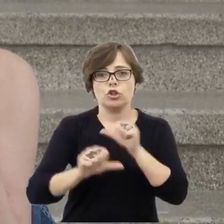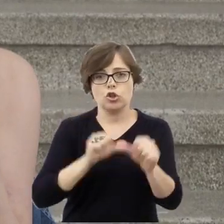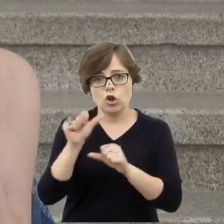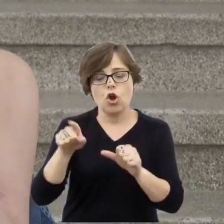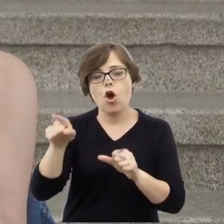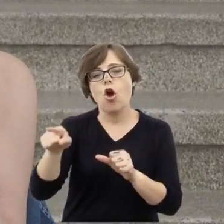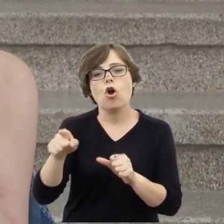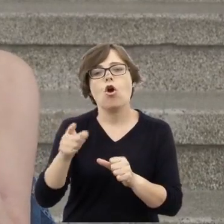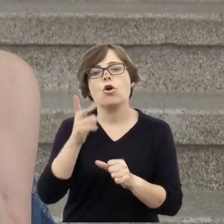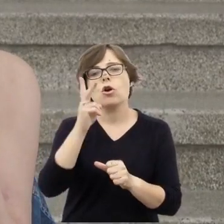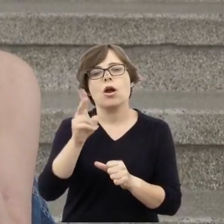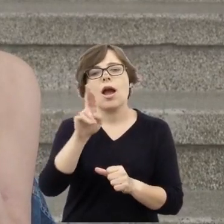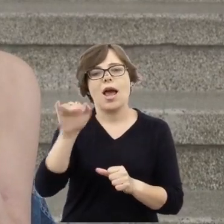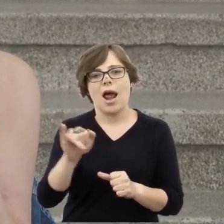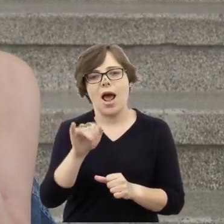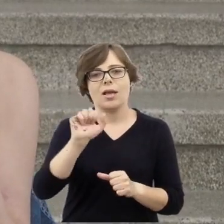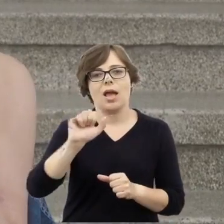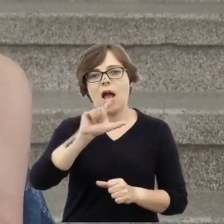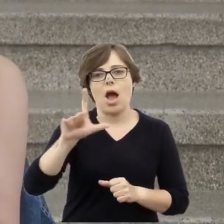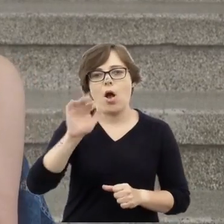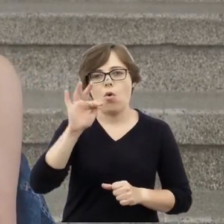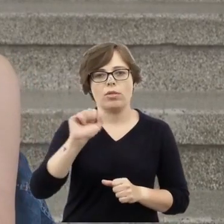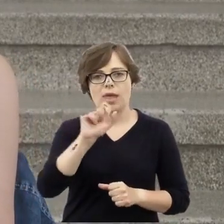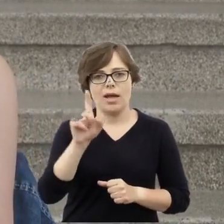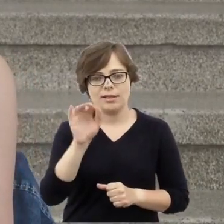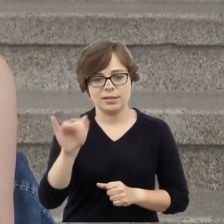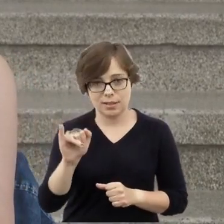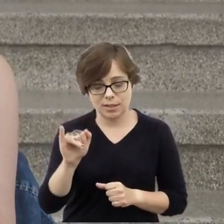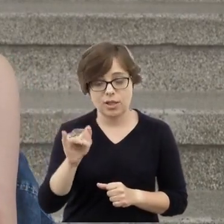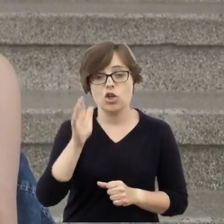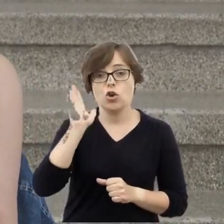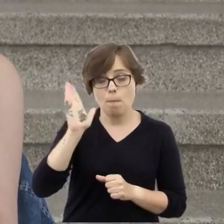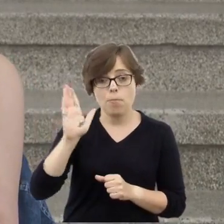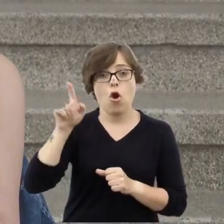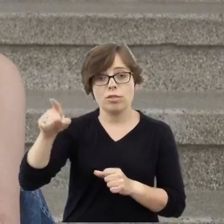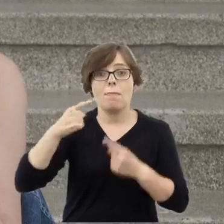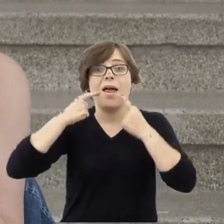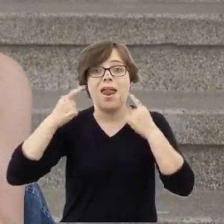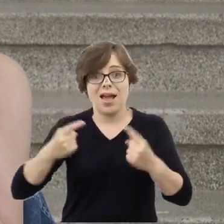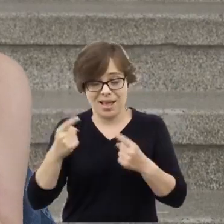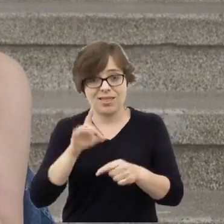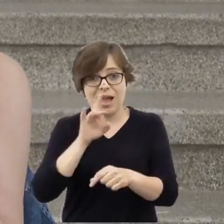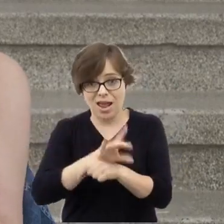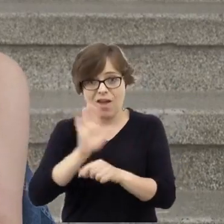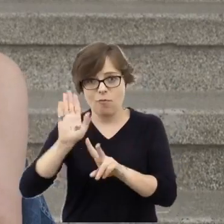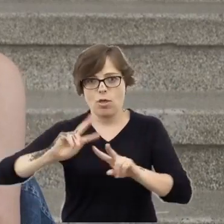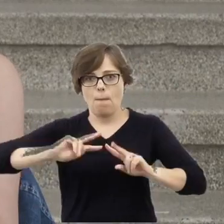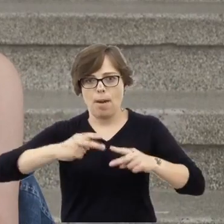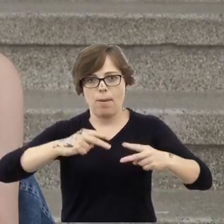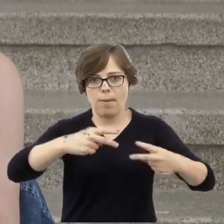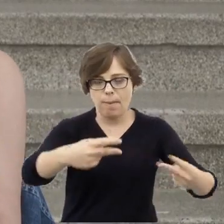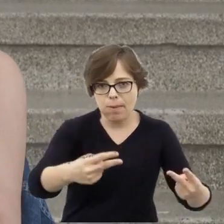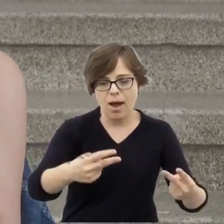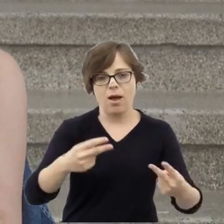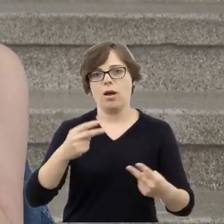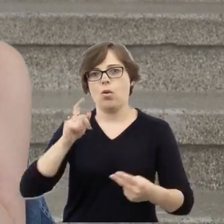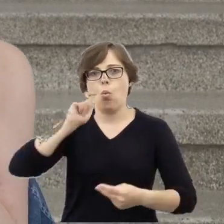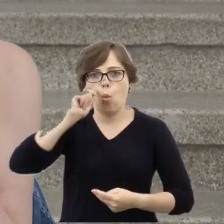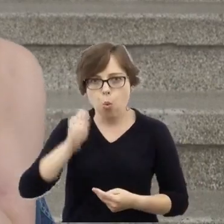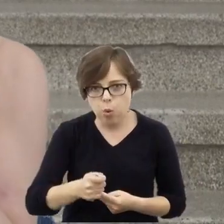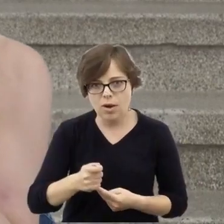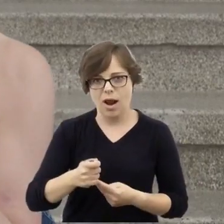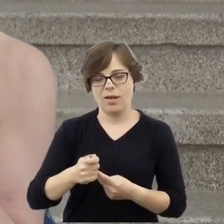legenda przesuwała się jako iskra pogromowa była na terenach dzisiejszej Ukrainy